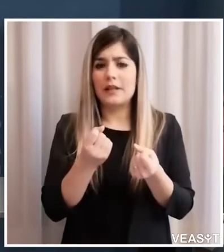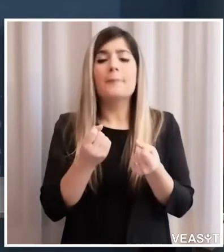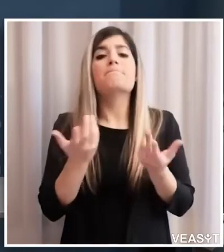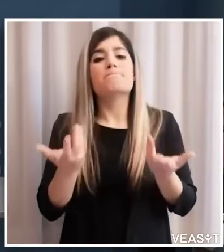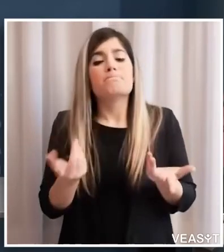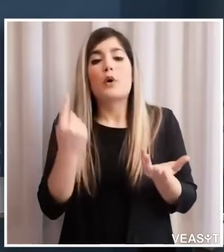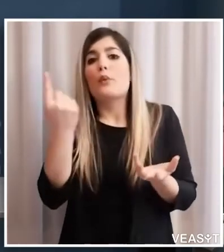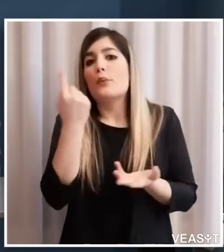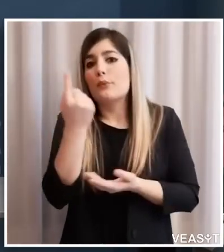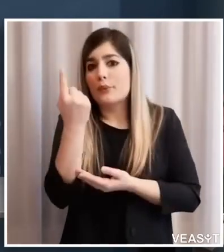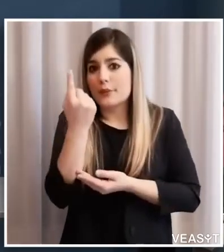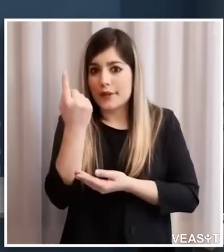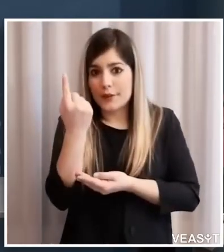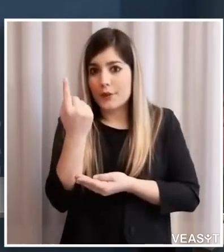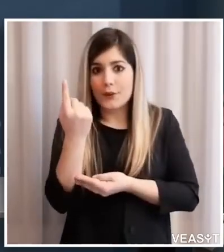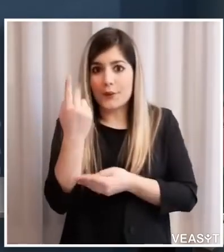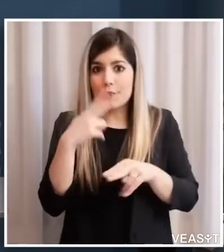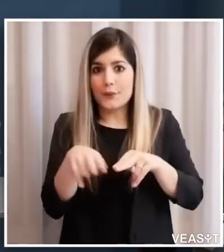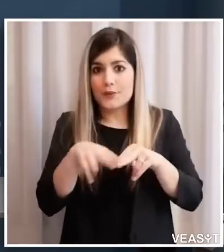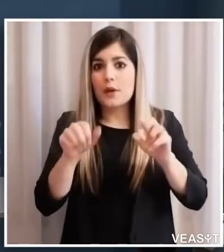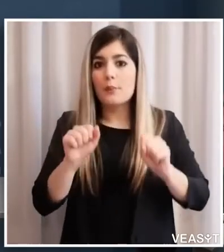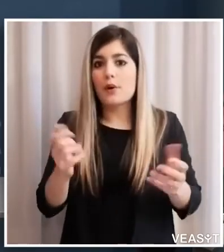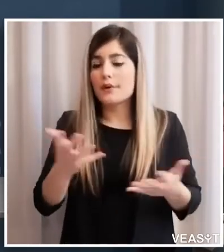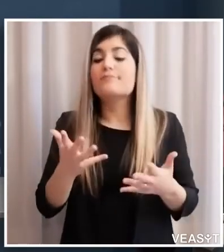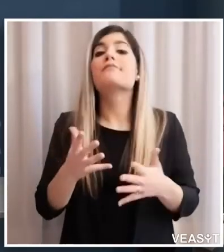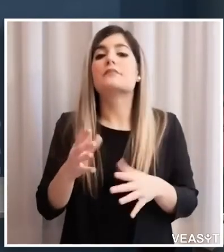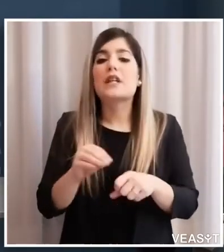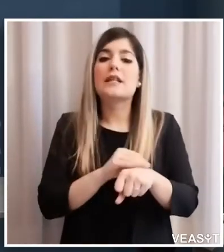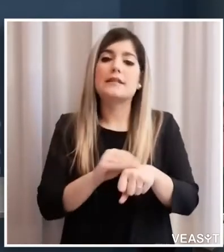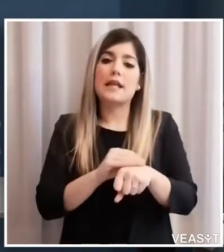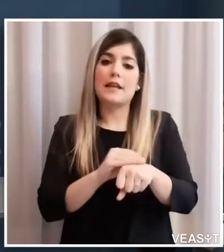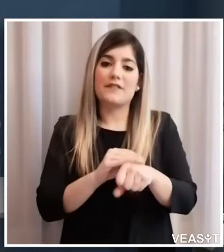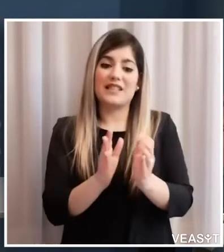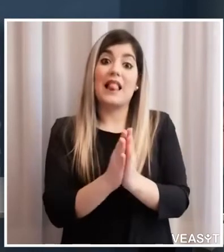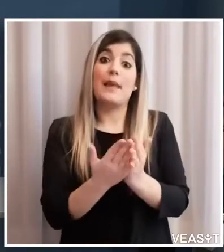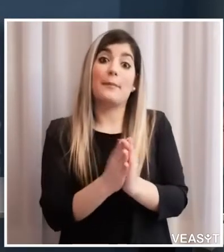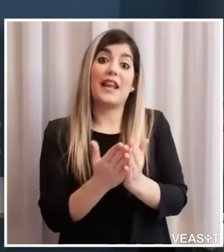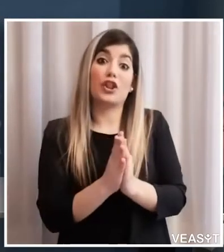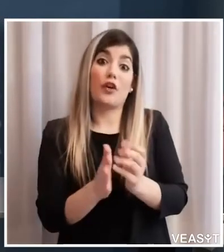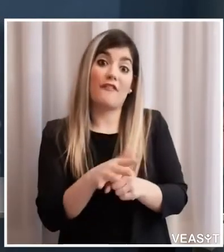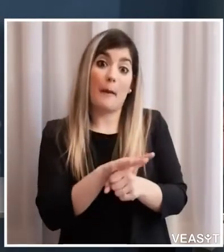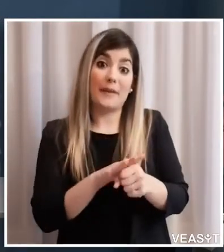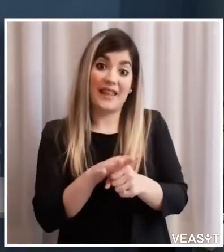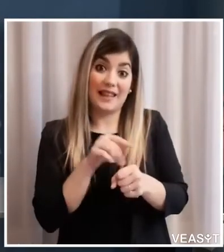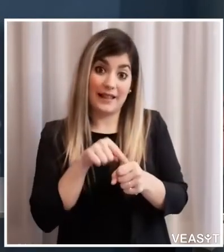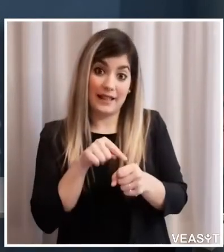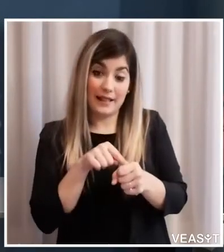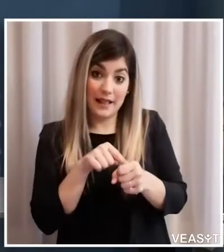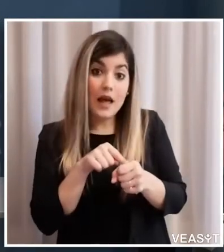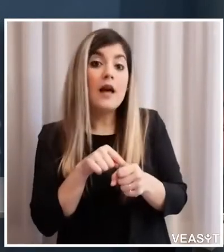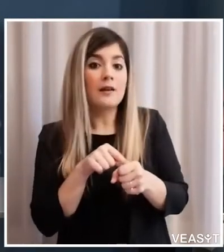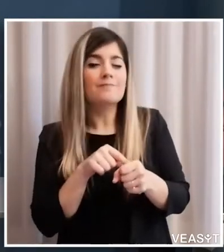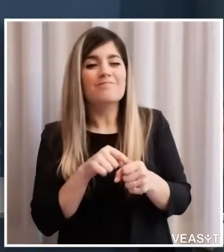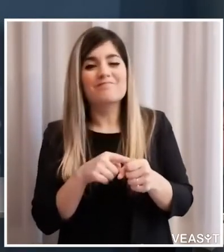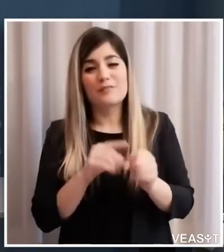utilizzabile sono qui i servizi tramite il libretto famiglia che è di auto-organizzazione delle famiglie stesse